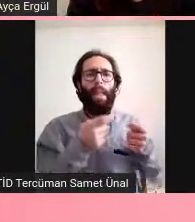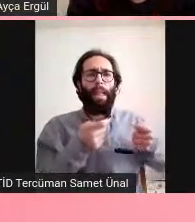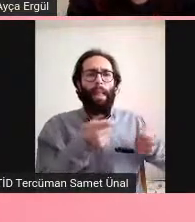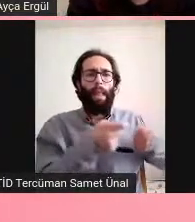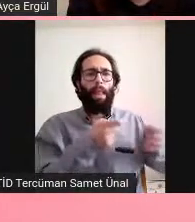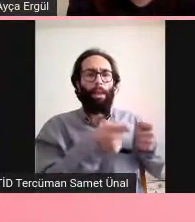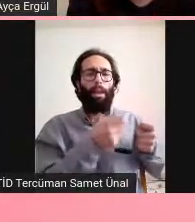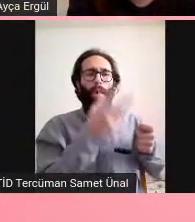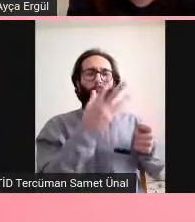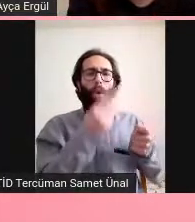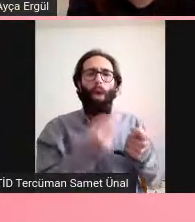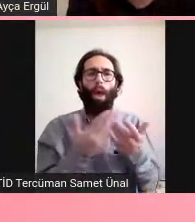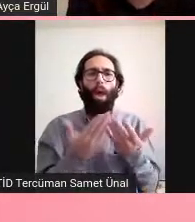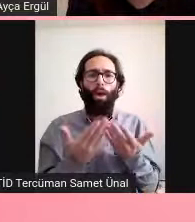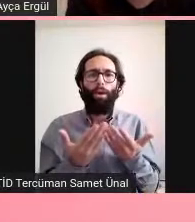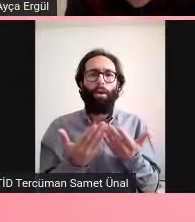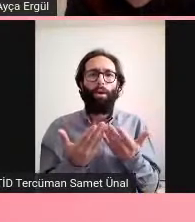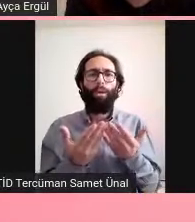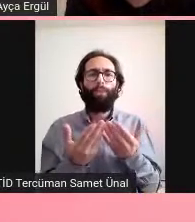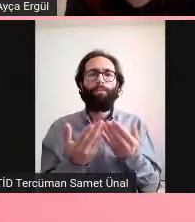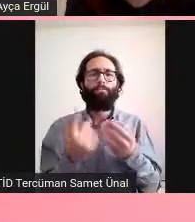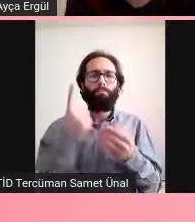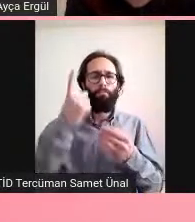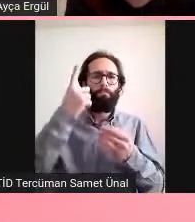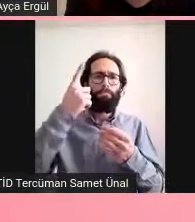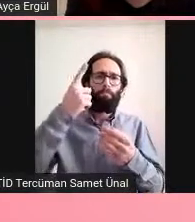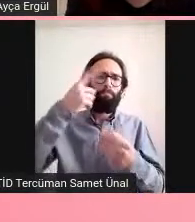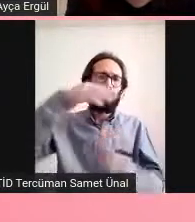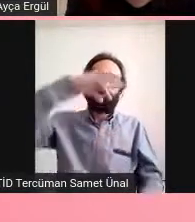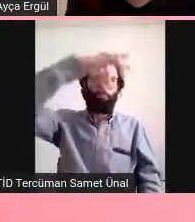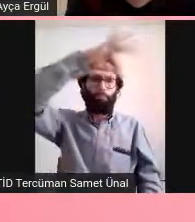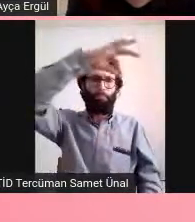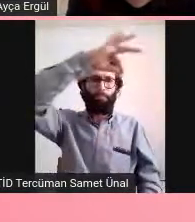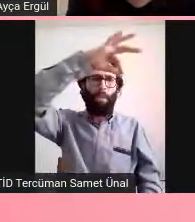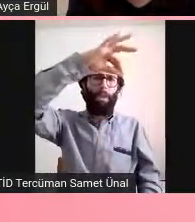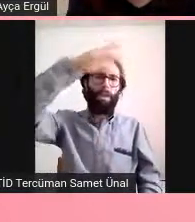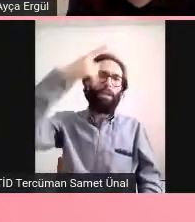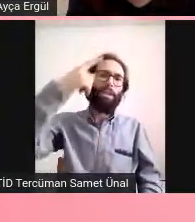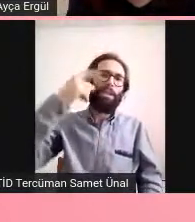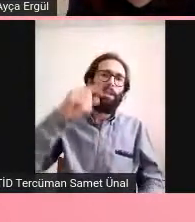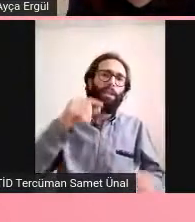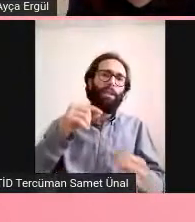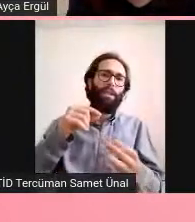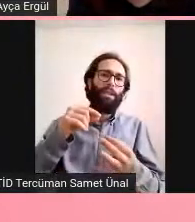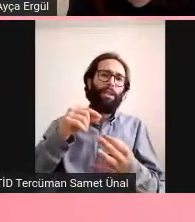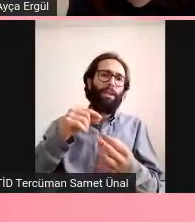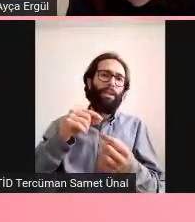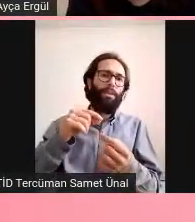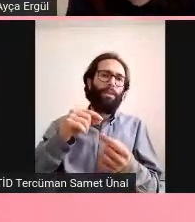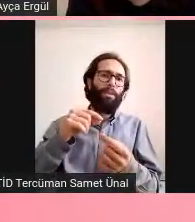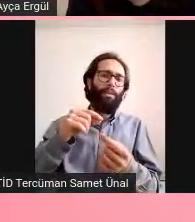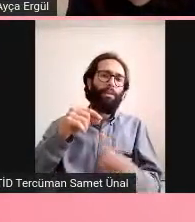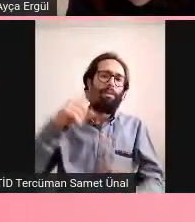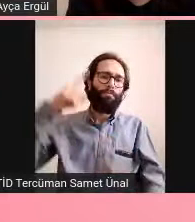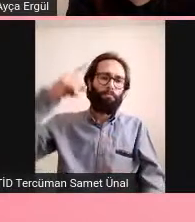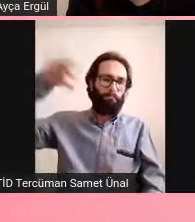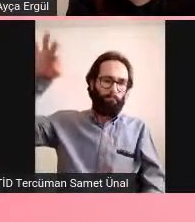derseniz bir tane sanırım ekstra bir şeye ihtiyacı var bir de